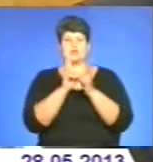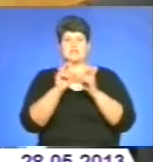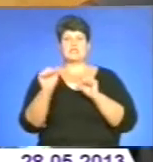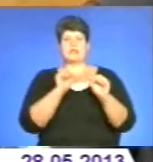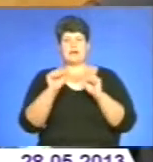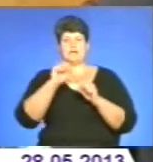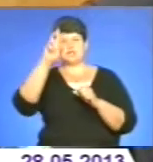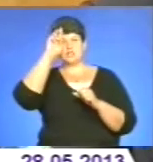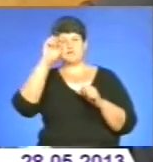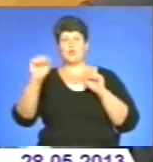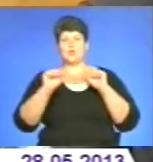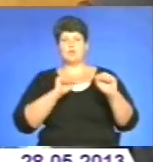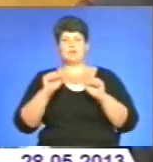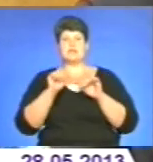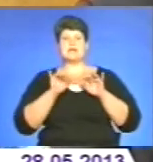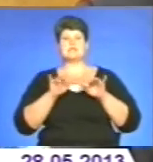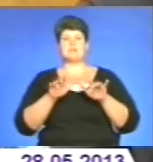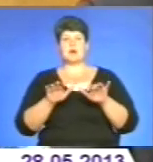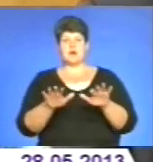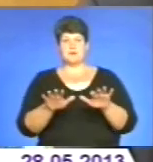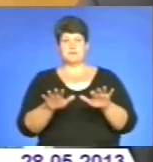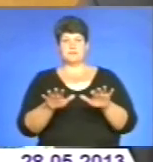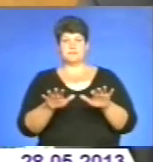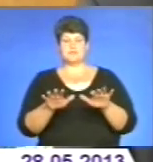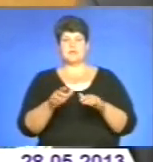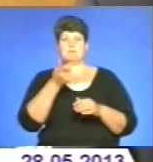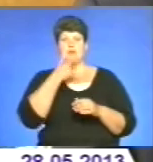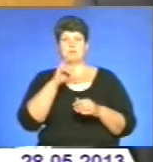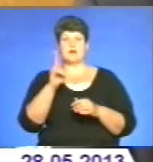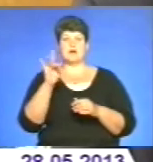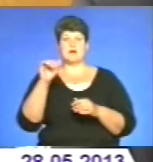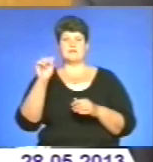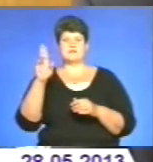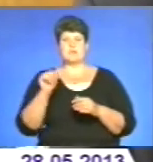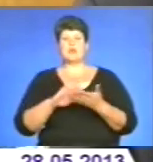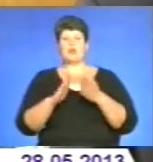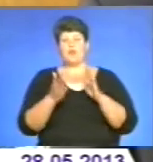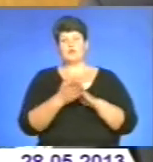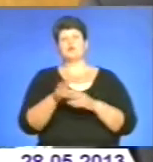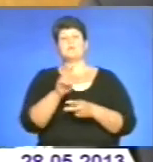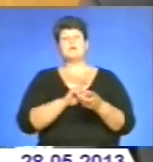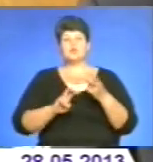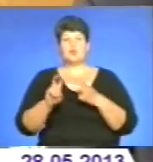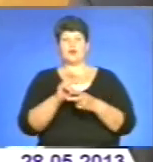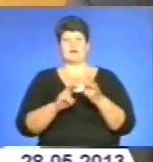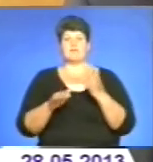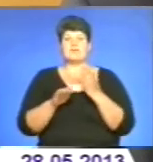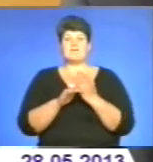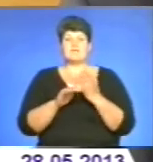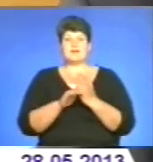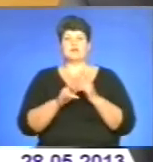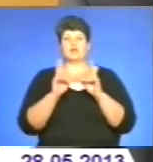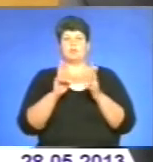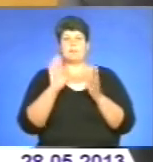державного управління, з правами, з панем Кравцем, де ми домовилися, що ми шукаємо сьогодні інвестора, який би міг